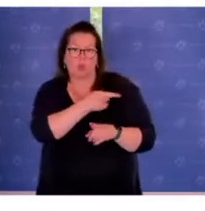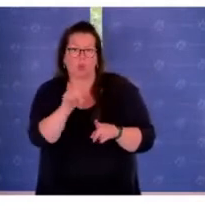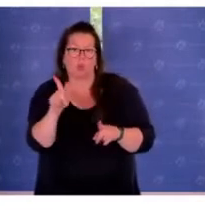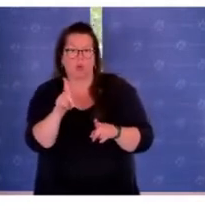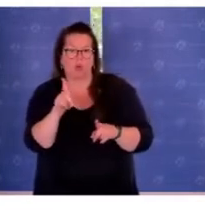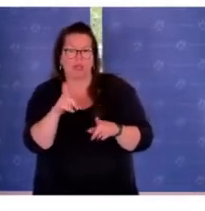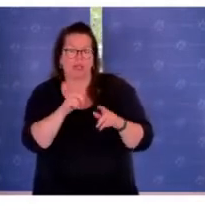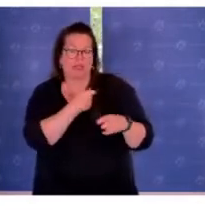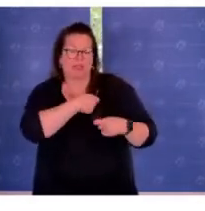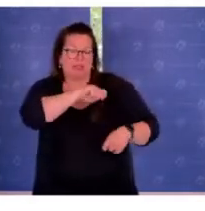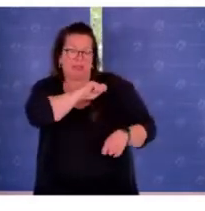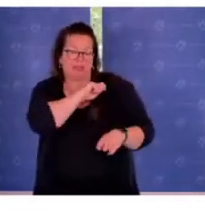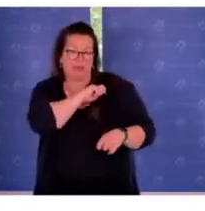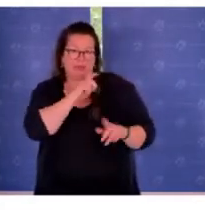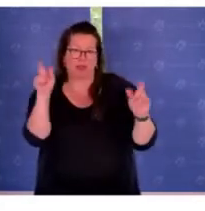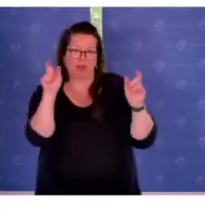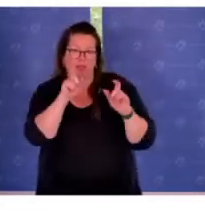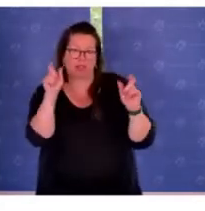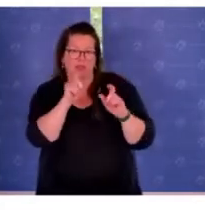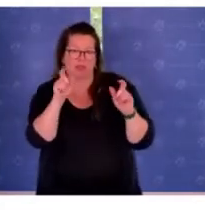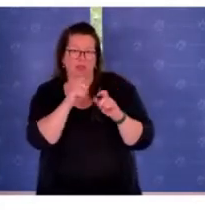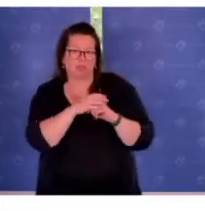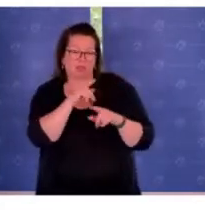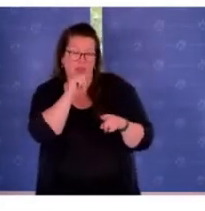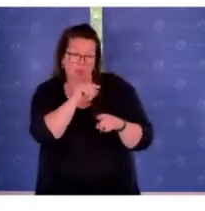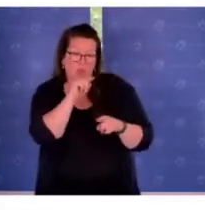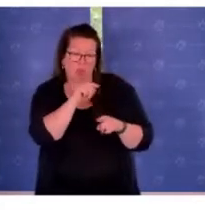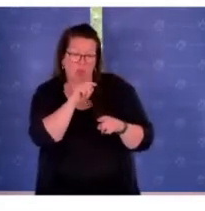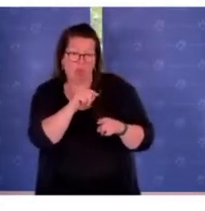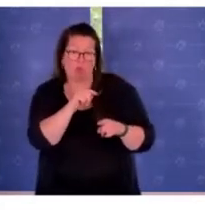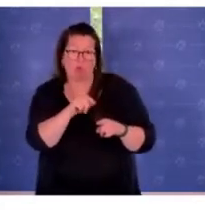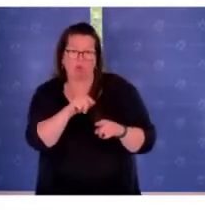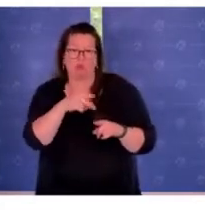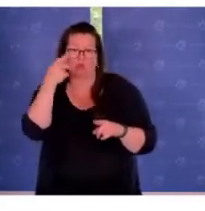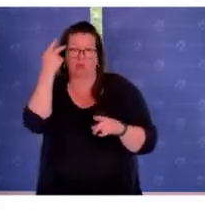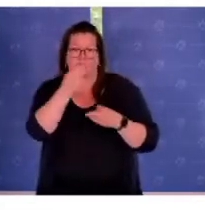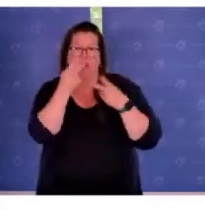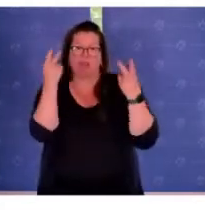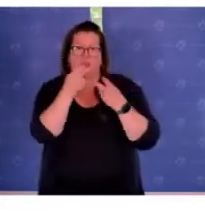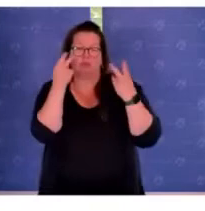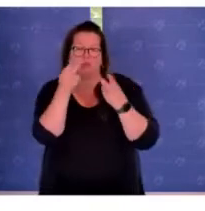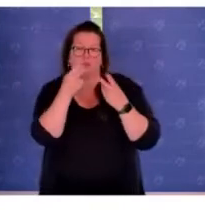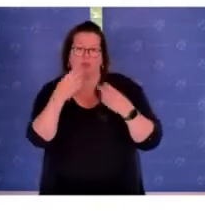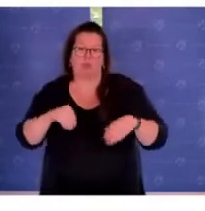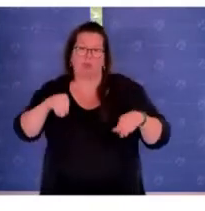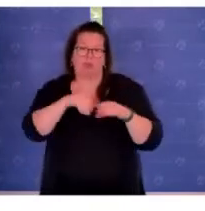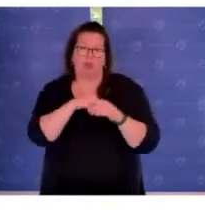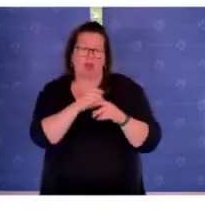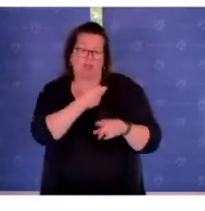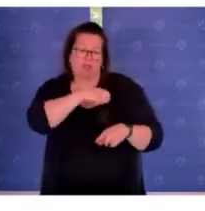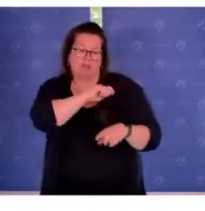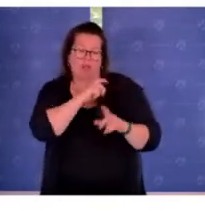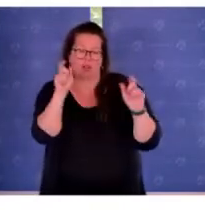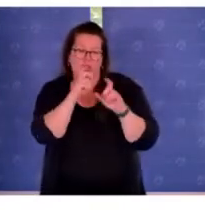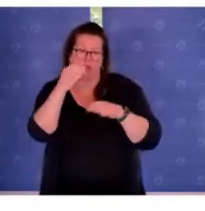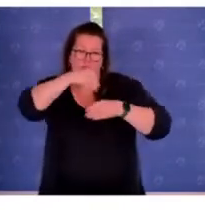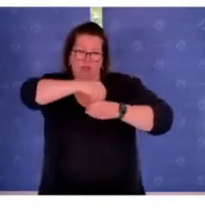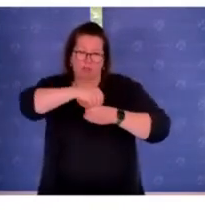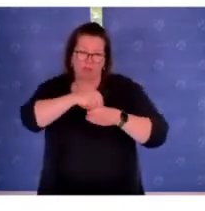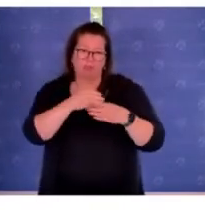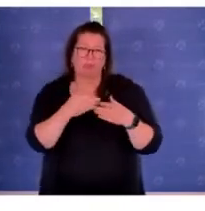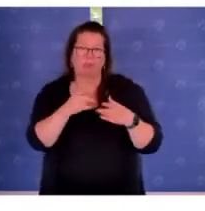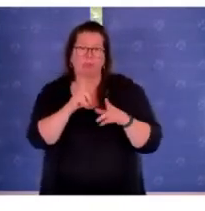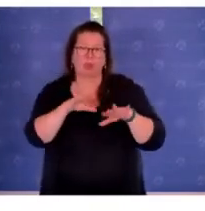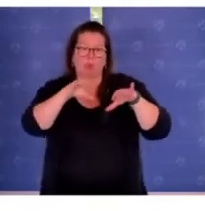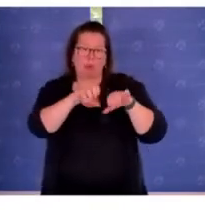der Zivilgesellschaft mögen es mir nachsehen, wenn ich es nicht immer erwähne, aber auch da quasi selbstverständlich unter Beteiligung der Zivilgesellschaft und mit der entsprechenden